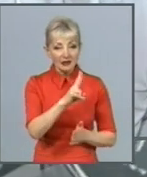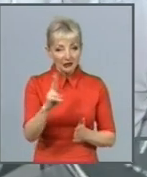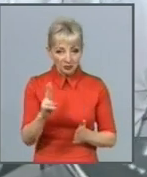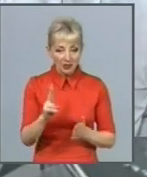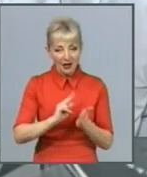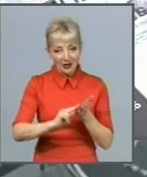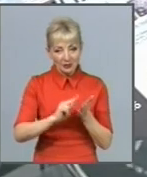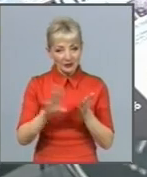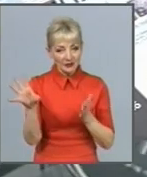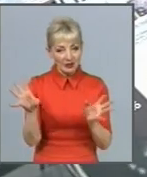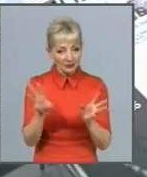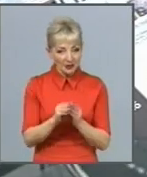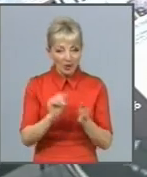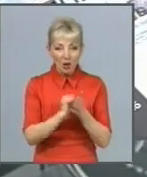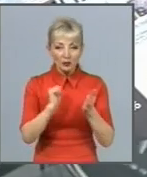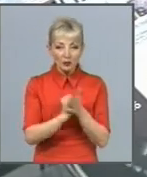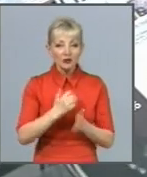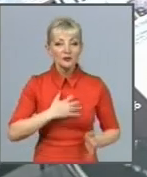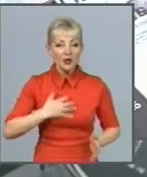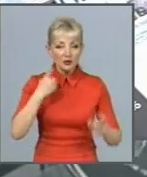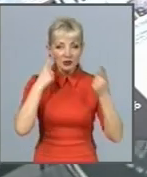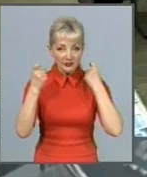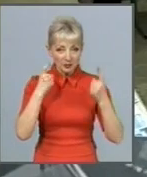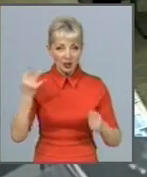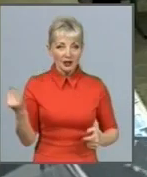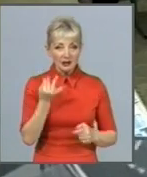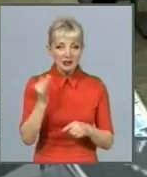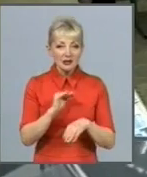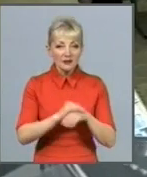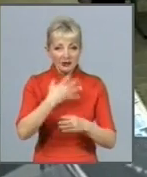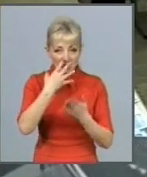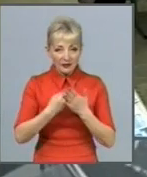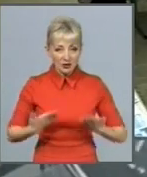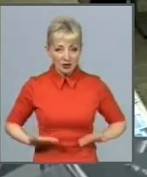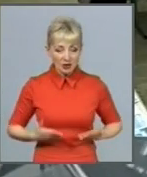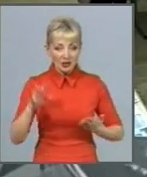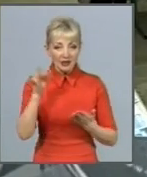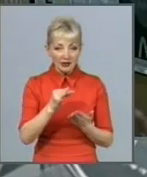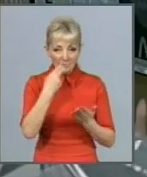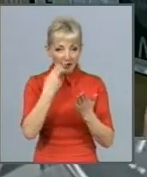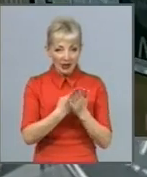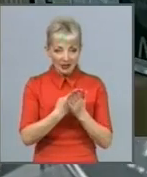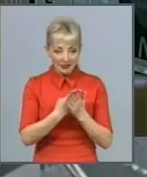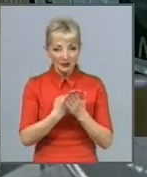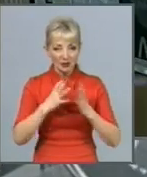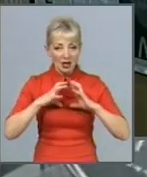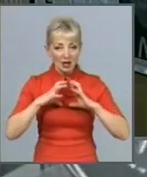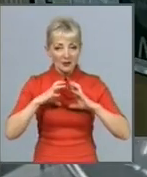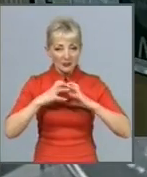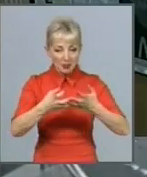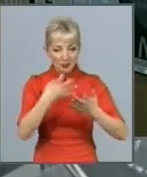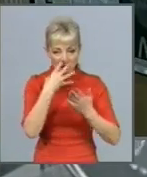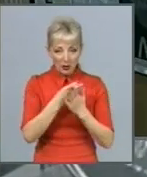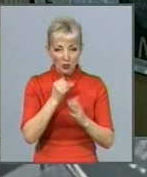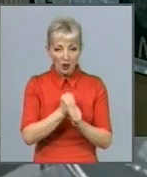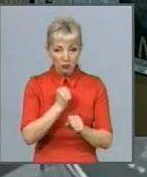найважливішу інформацію, найцікавіші факти свого життя та представляють звіт про свою роботу. Інформацію і